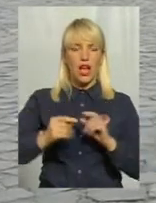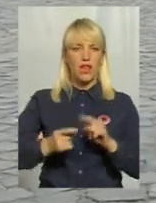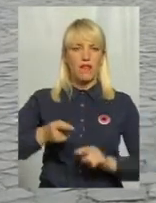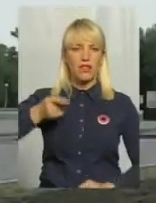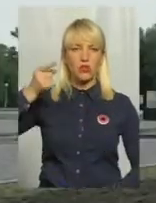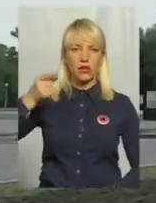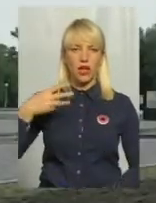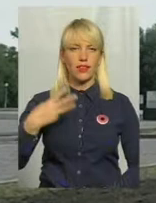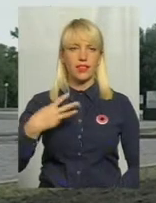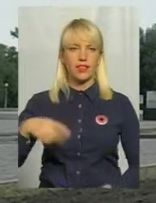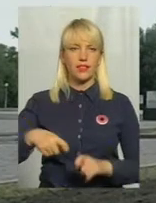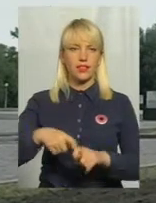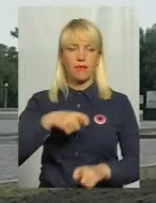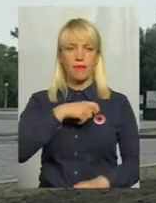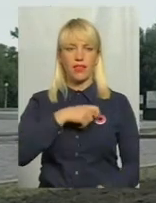метрів.